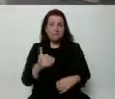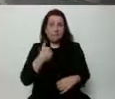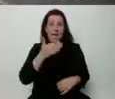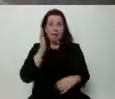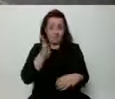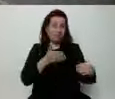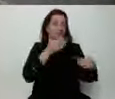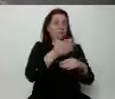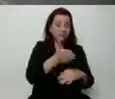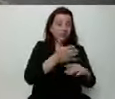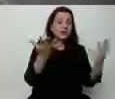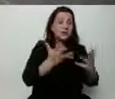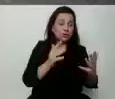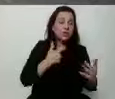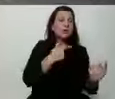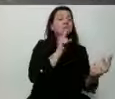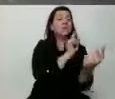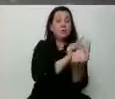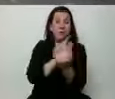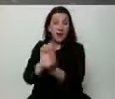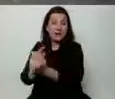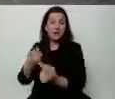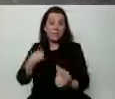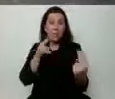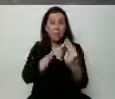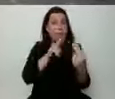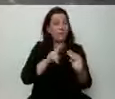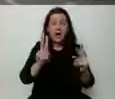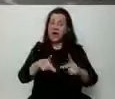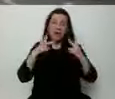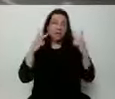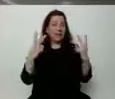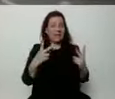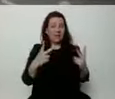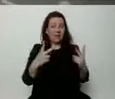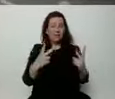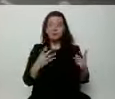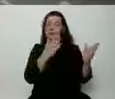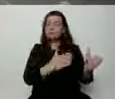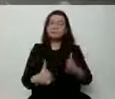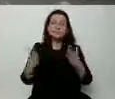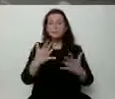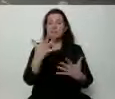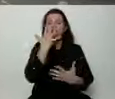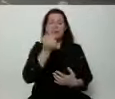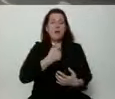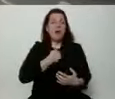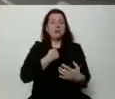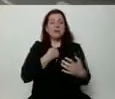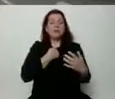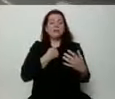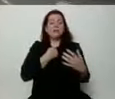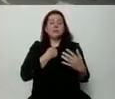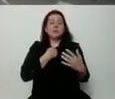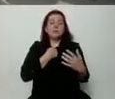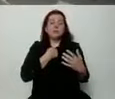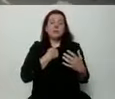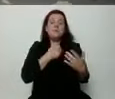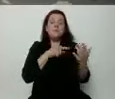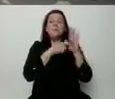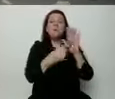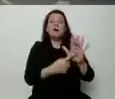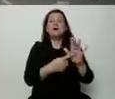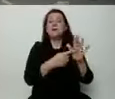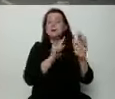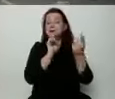ale to, co najważniejsze, to przede wszystkim przygotowanie jasnego przekazu zmiany dla wszystkich kandydatów. I